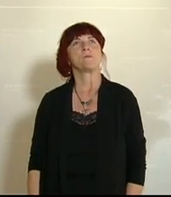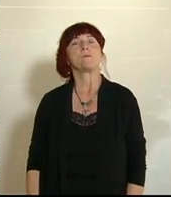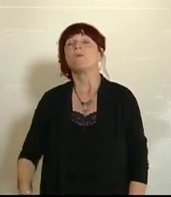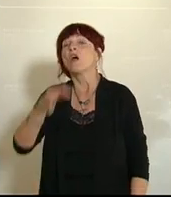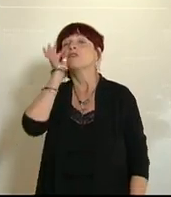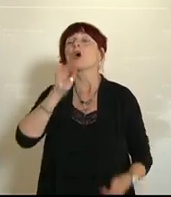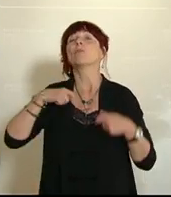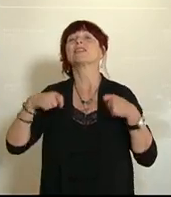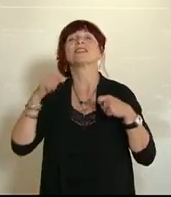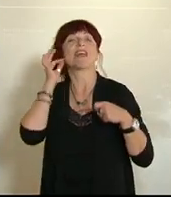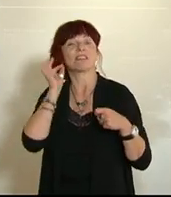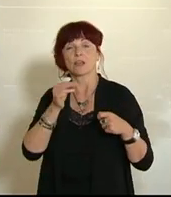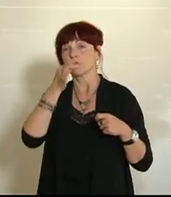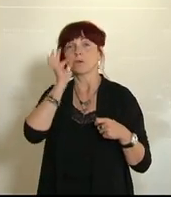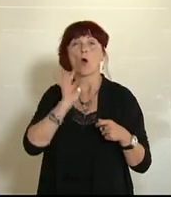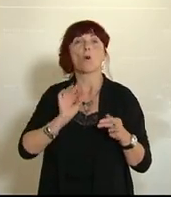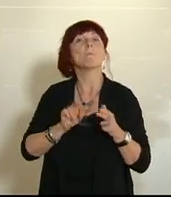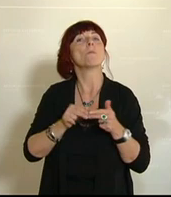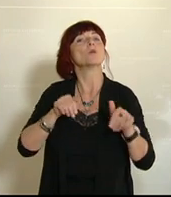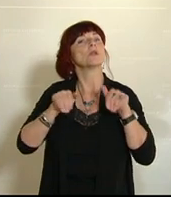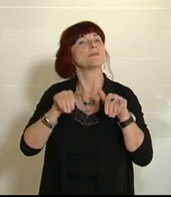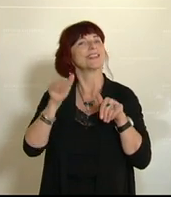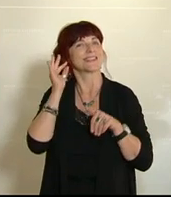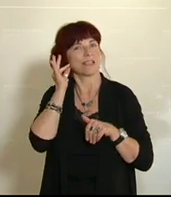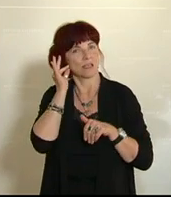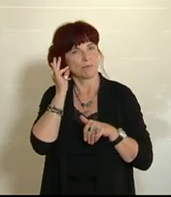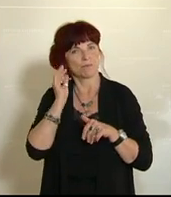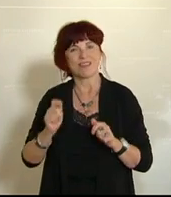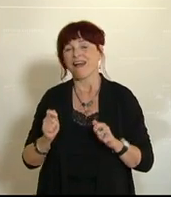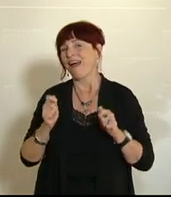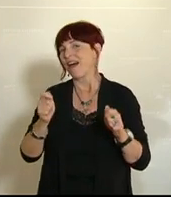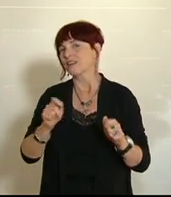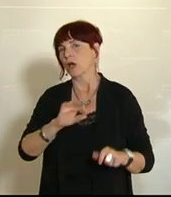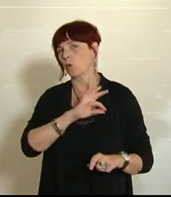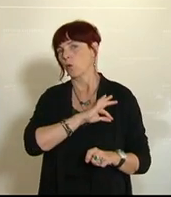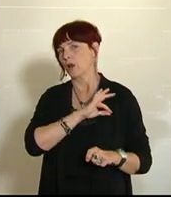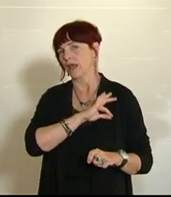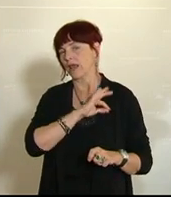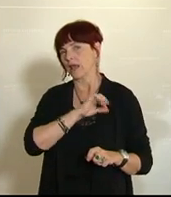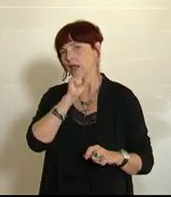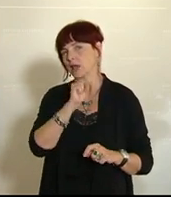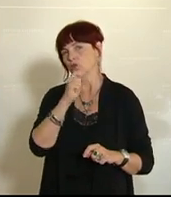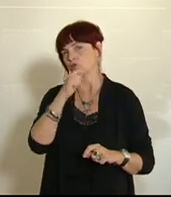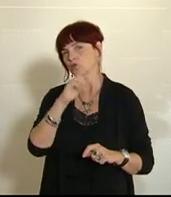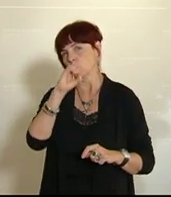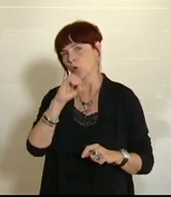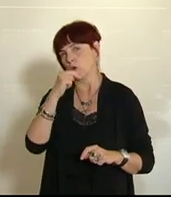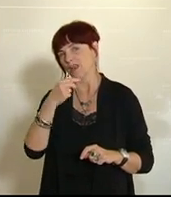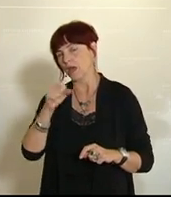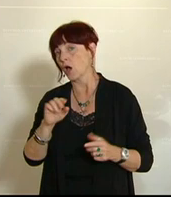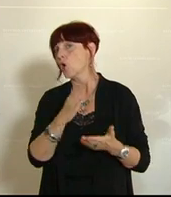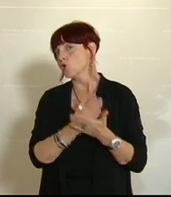Frau Präsidentin, Frau Bundesministerin, der Antrag vom Kollegen Stöger hätte schon seinen Reiz gehabt, in seiner Tiefe, wie er